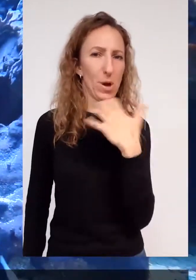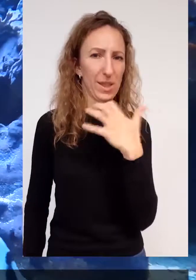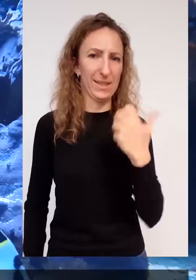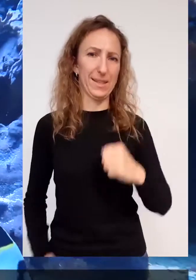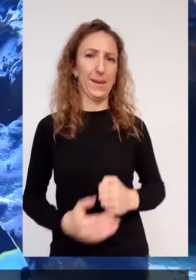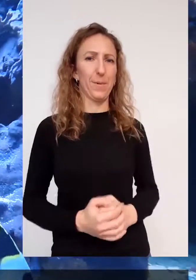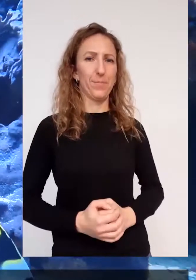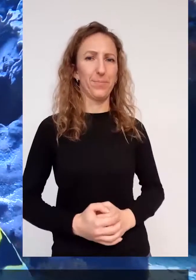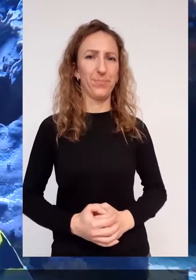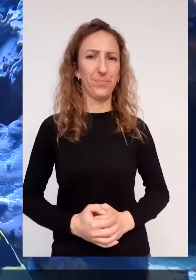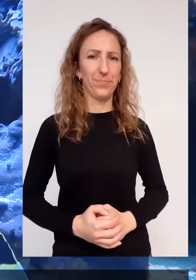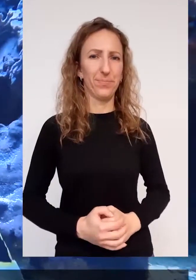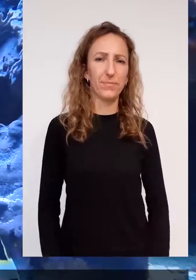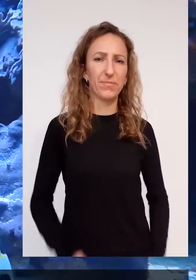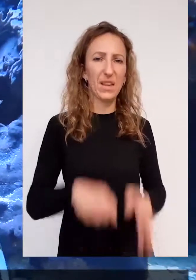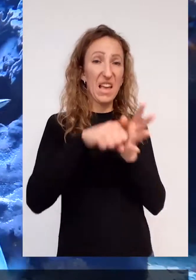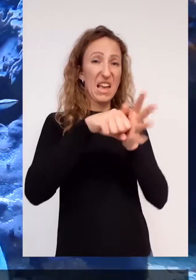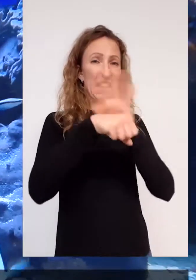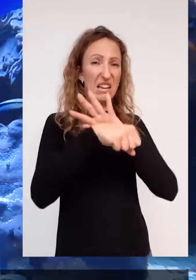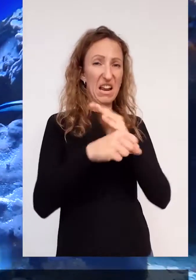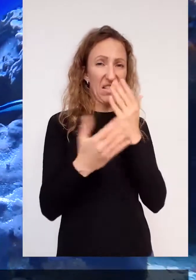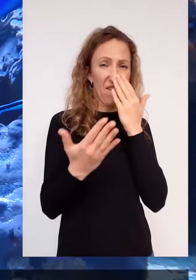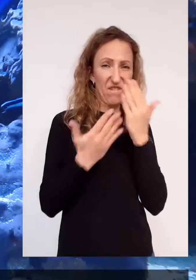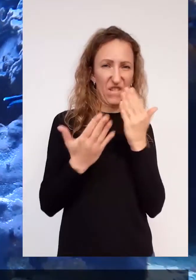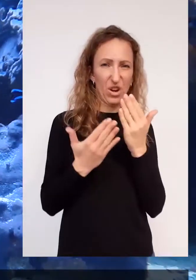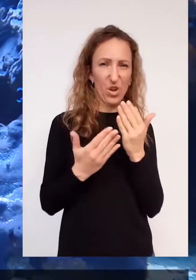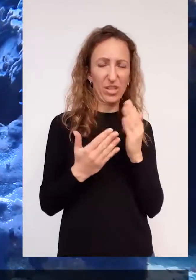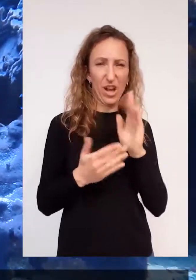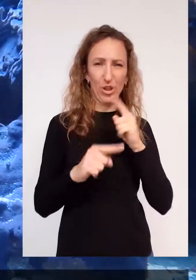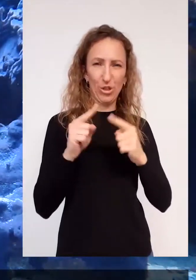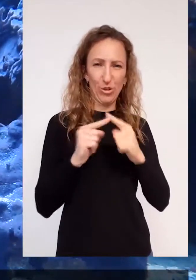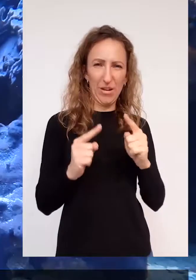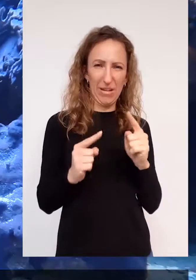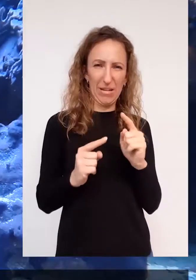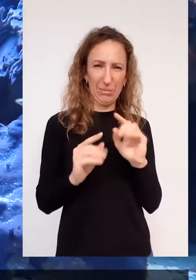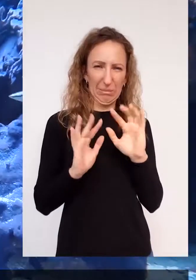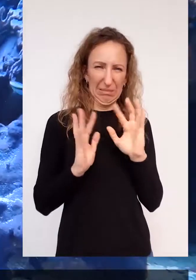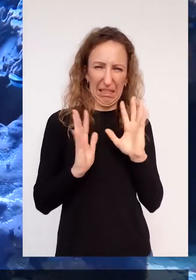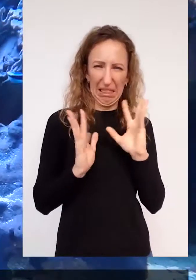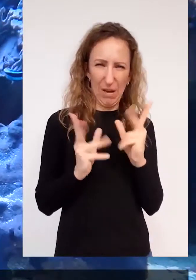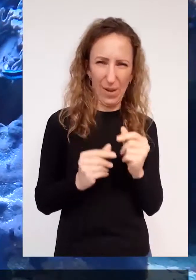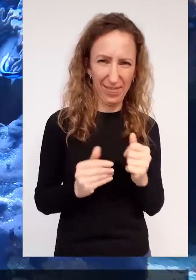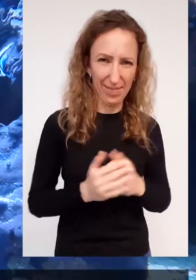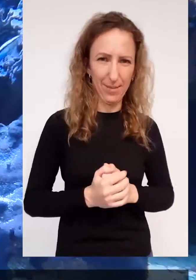Bałtyckim Pomimo niegościnnego wyglądu